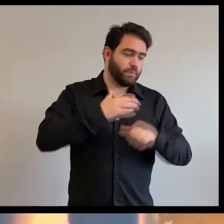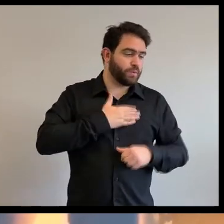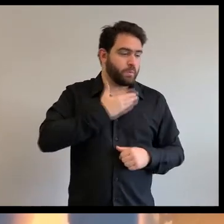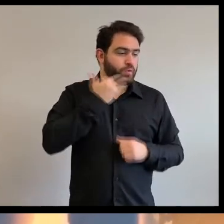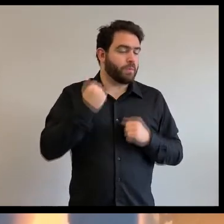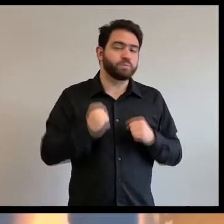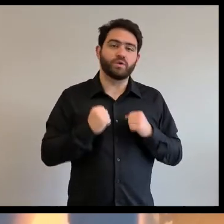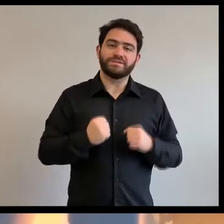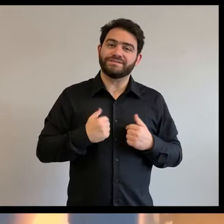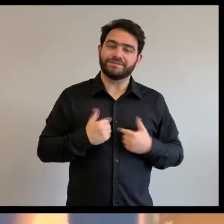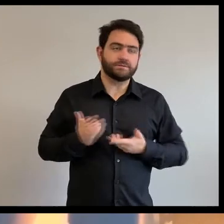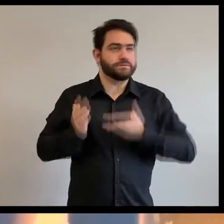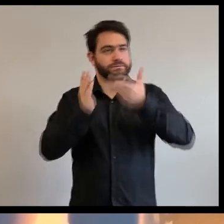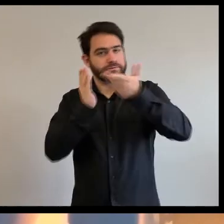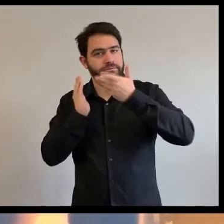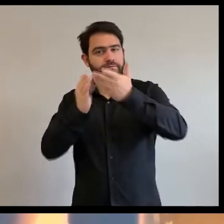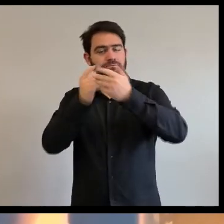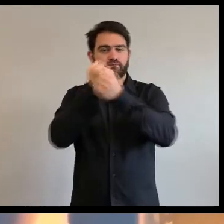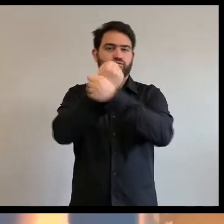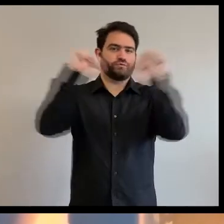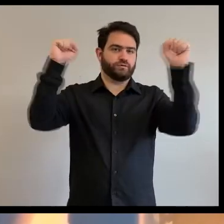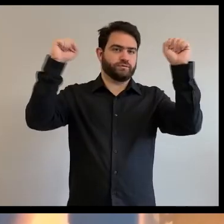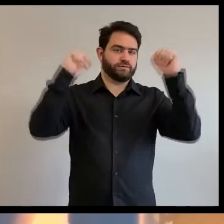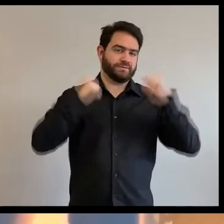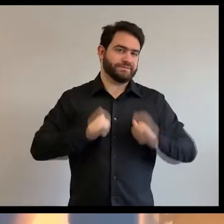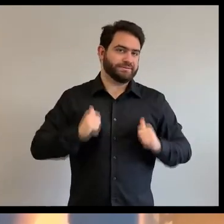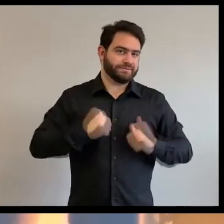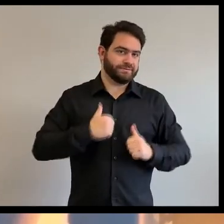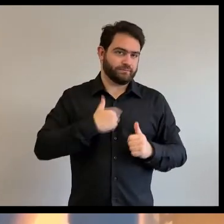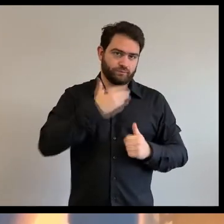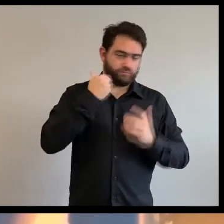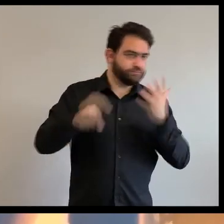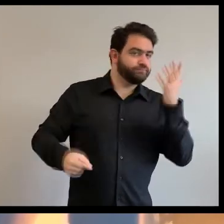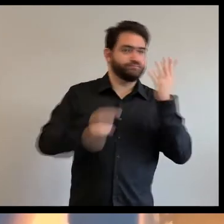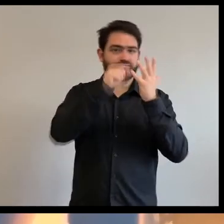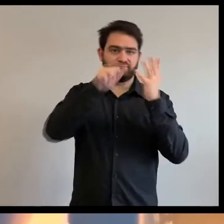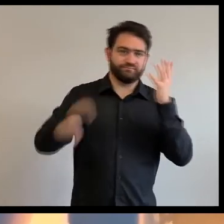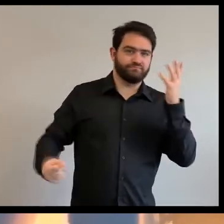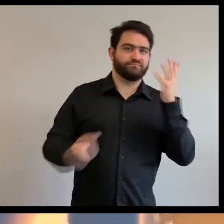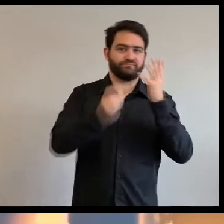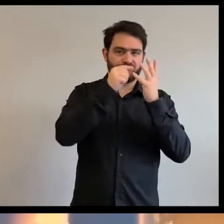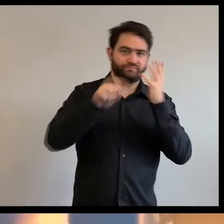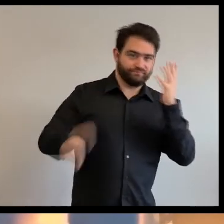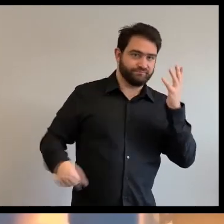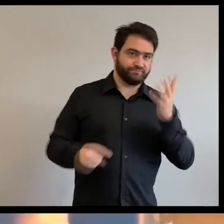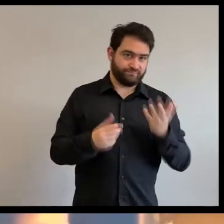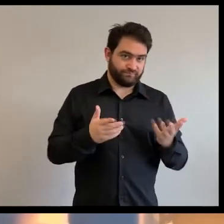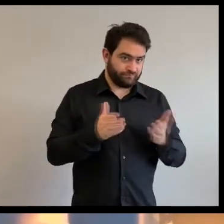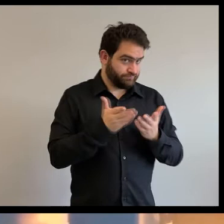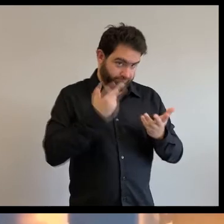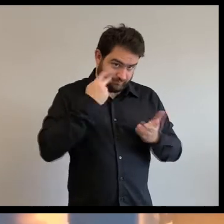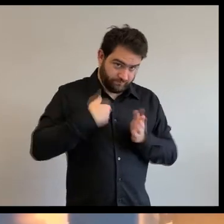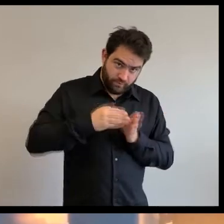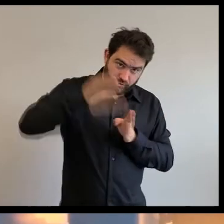peut-être non, je sais que le feu est trop grand, mais tu sais quoi, j'ai fait ma part,